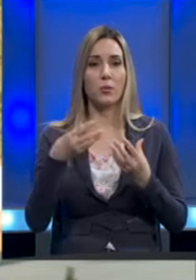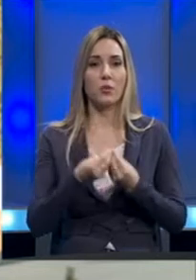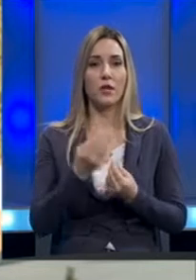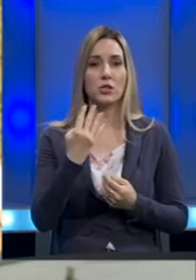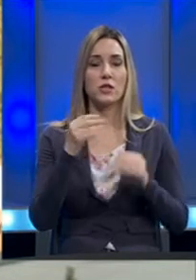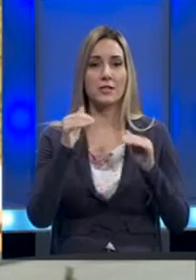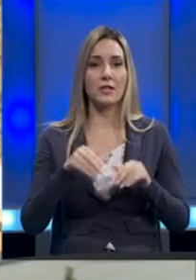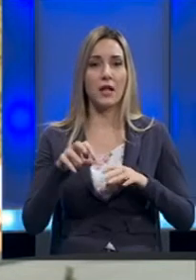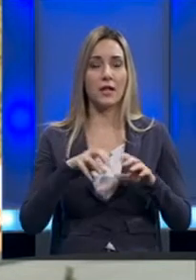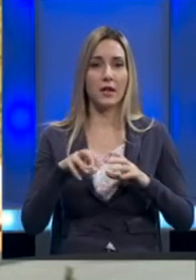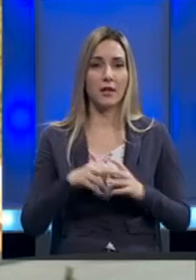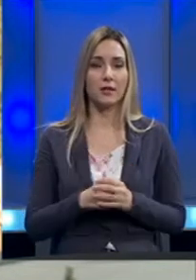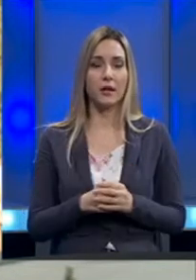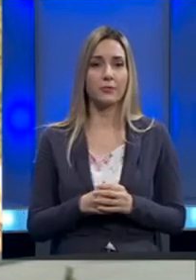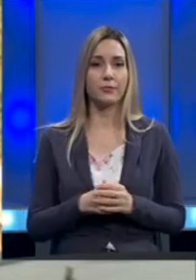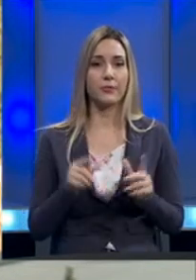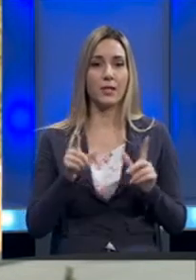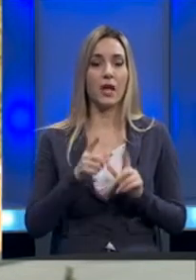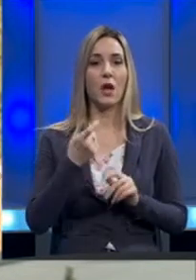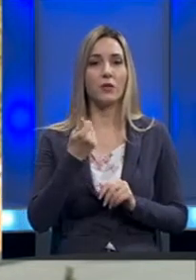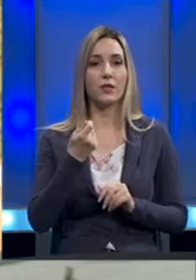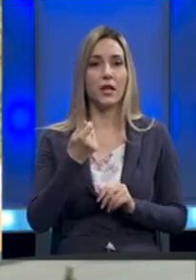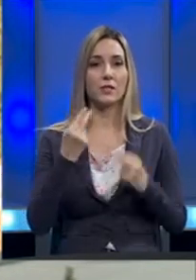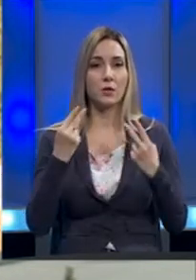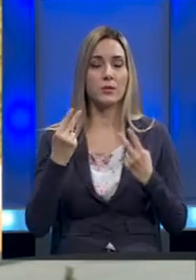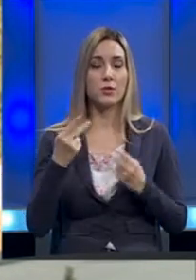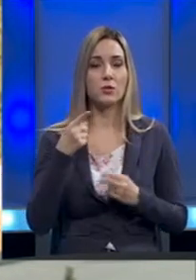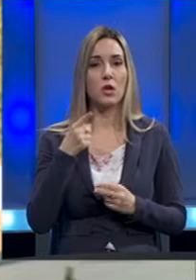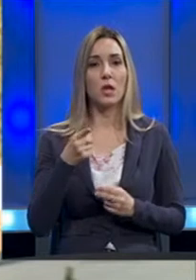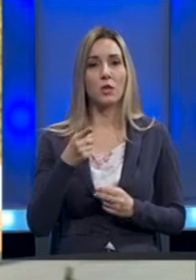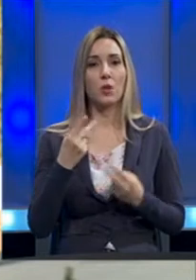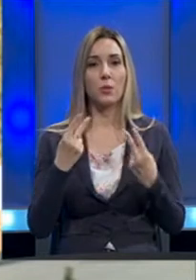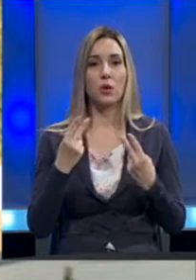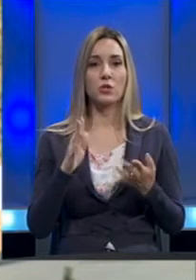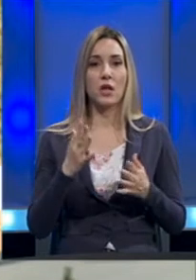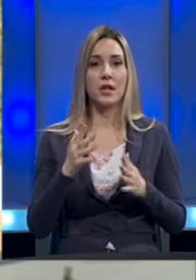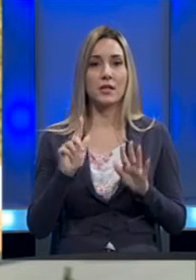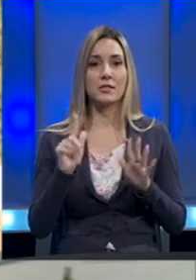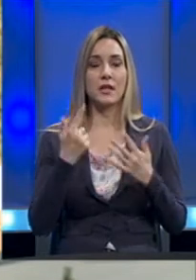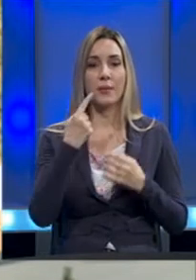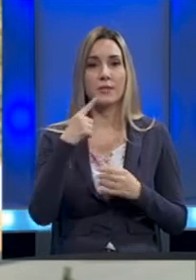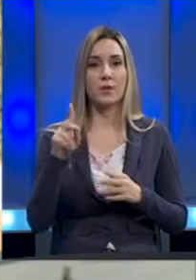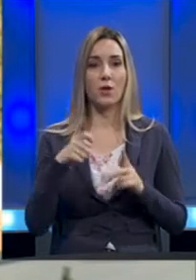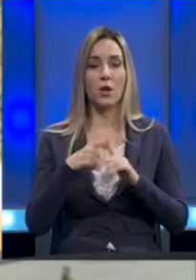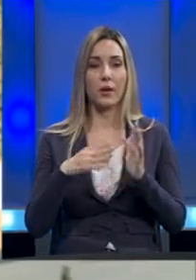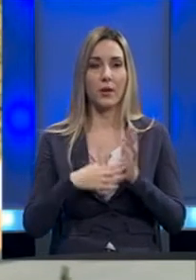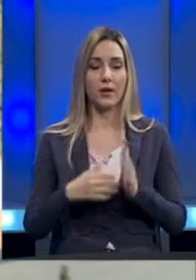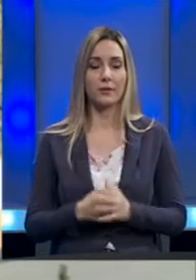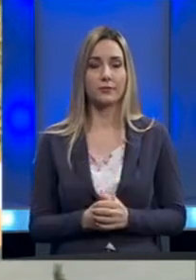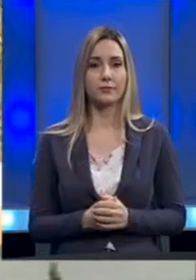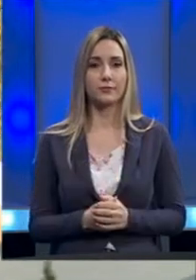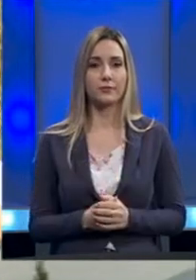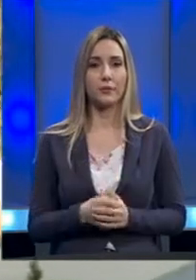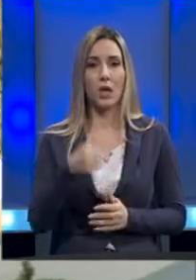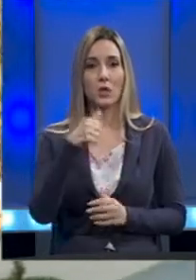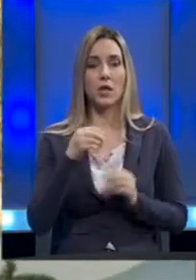.000 radnika, a u finansijskom iznosu bi to koštalo nekih 17 miliona maraka. Što je